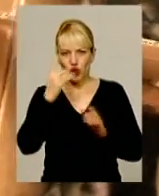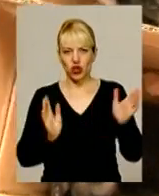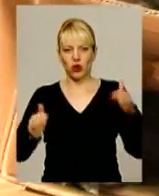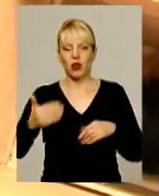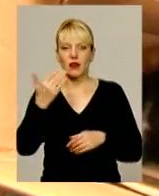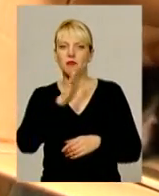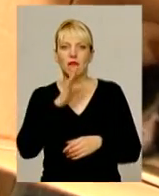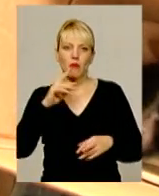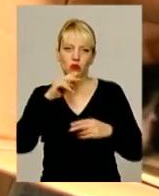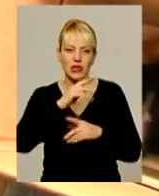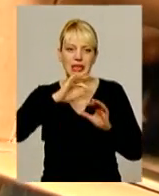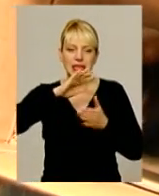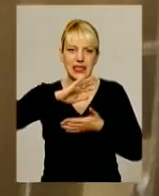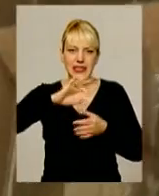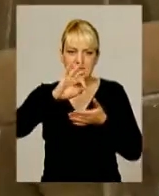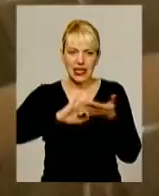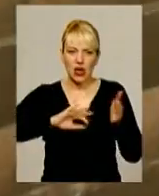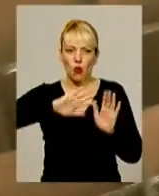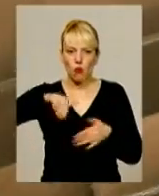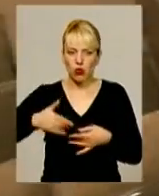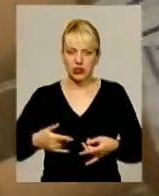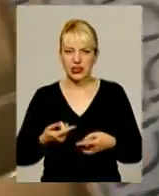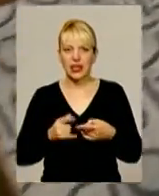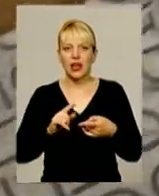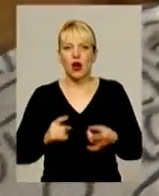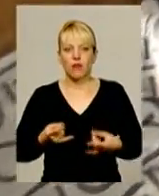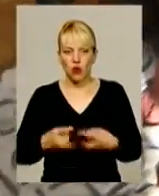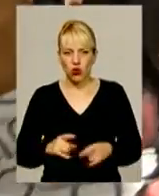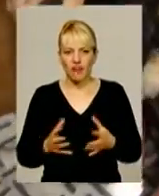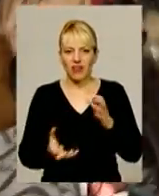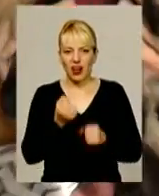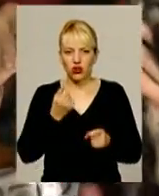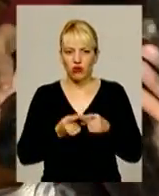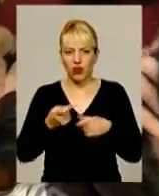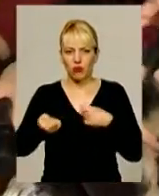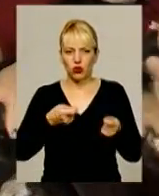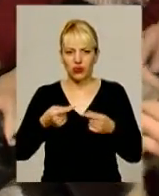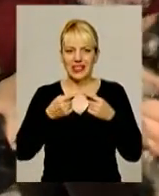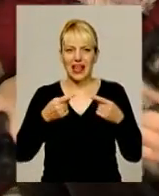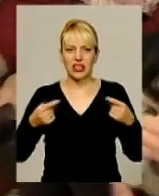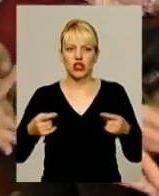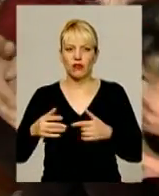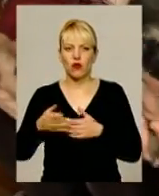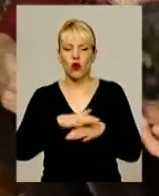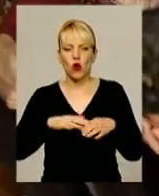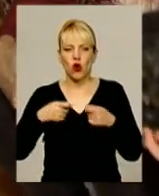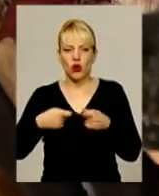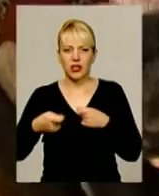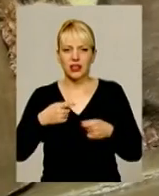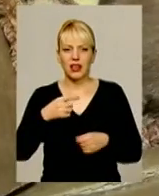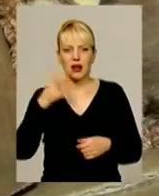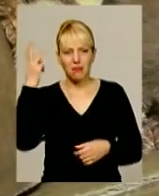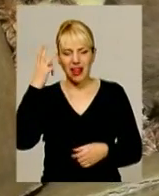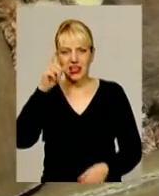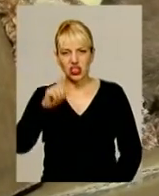утруїли майже одразу після пологів. Врятував цуценят від голодної та холодної смерті продавець речового ринку хмельничанин Роман Карп.